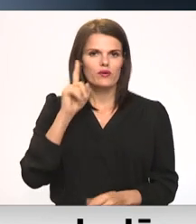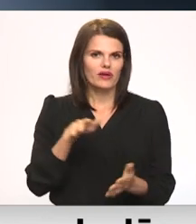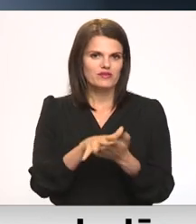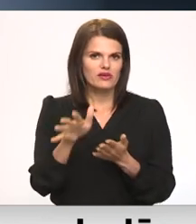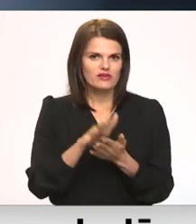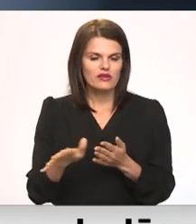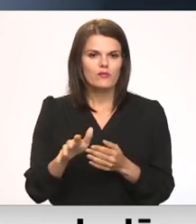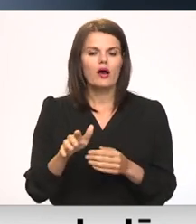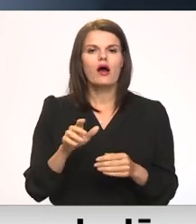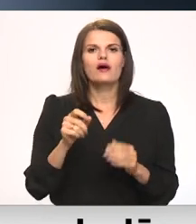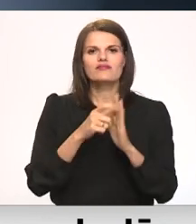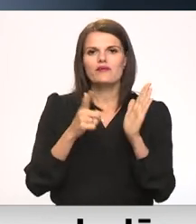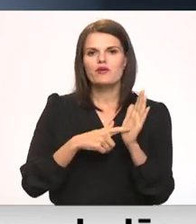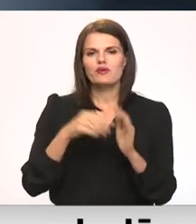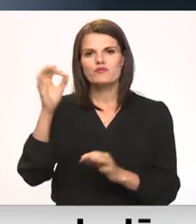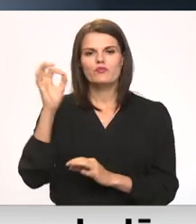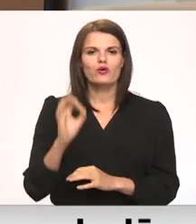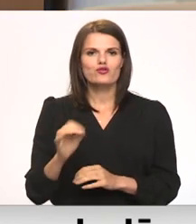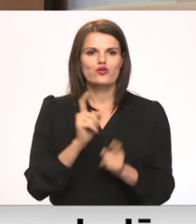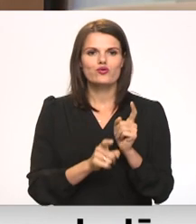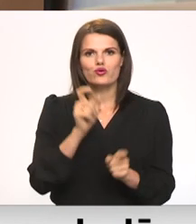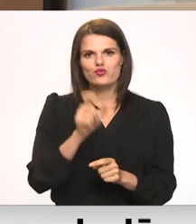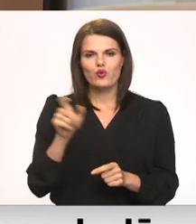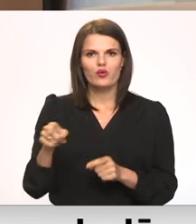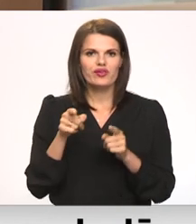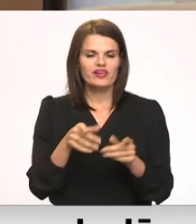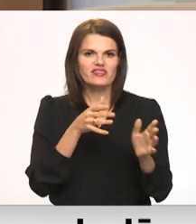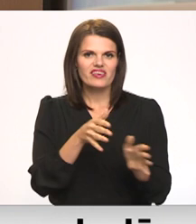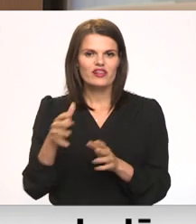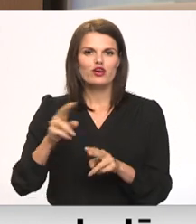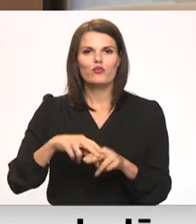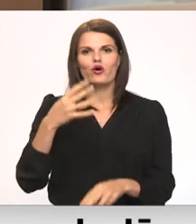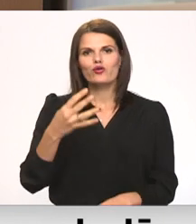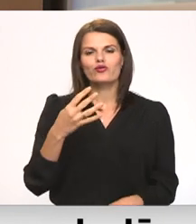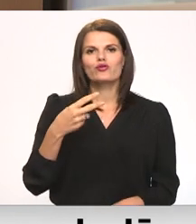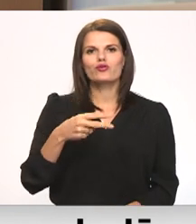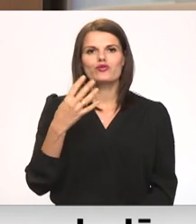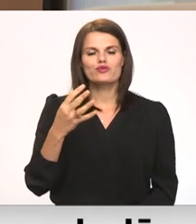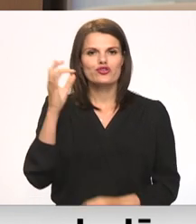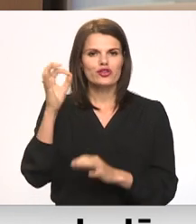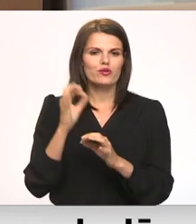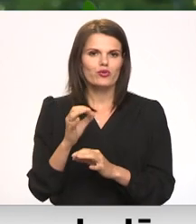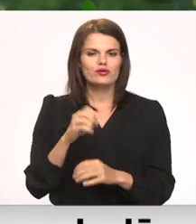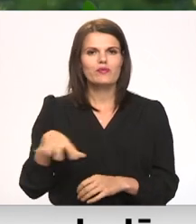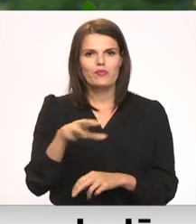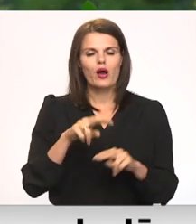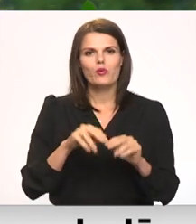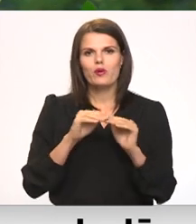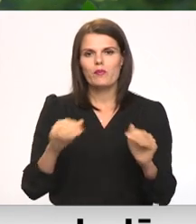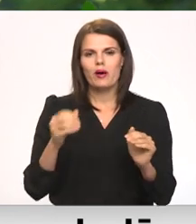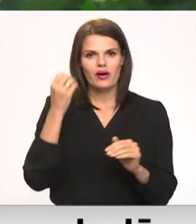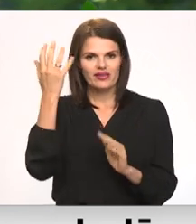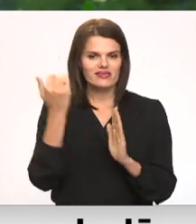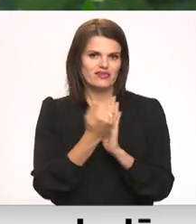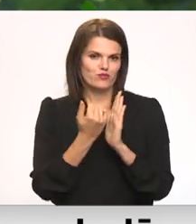valodā attieksies uz 17% skolatāju un 24% skolēnu mazākam tautību pirmskolas izglītības, pamatīs izglītības programmās.